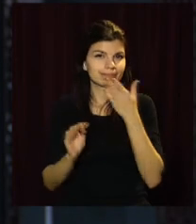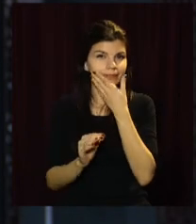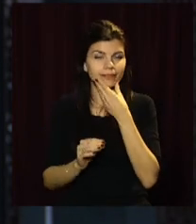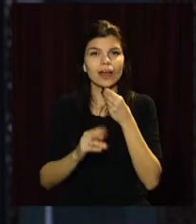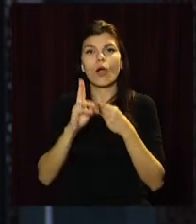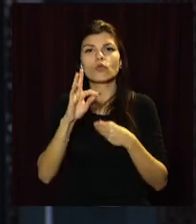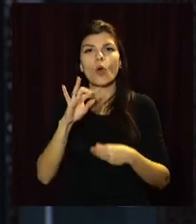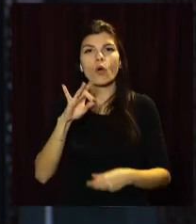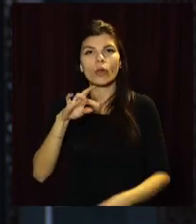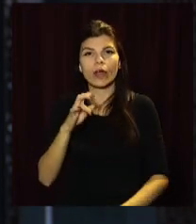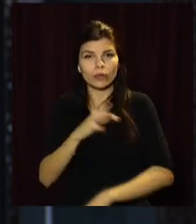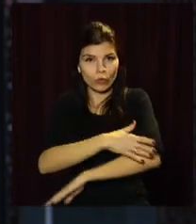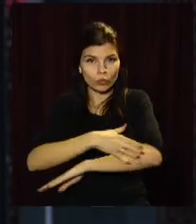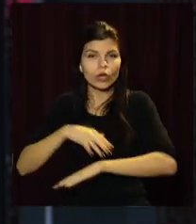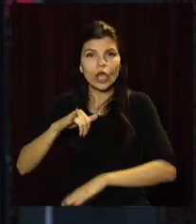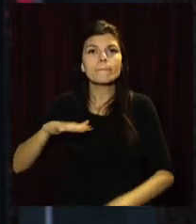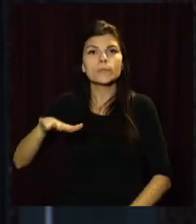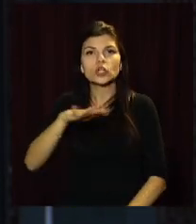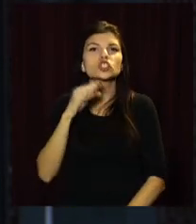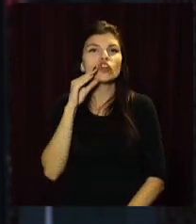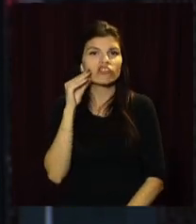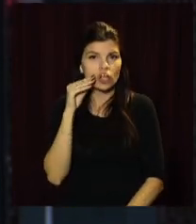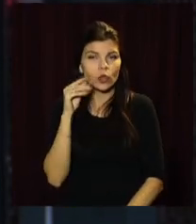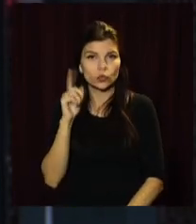Короленка і площади Шевченко.